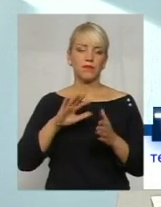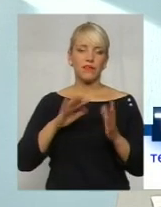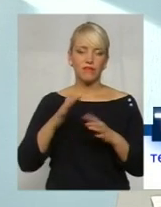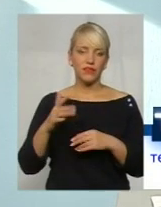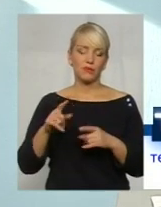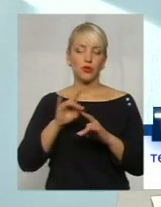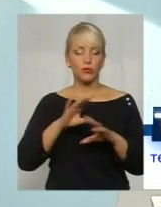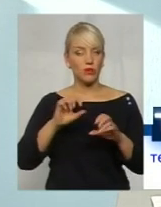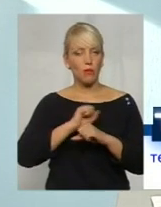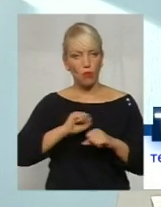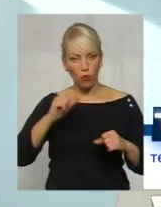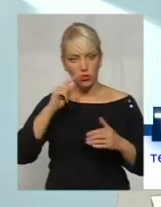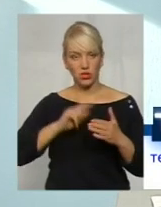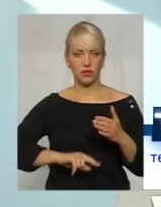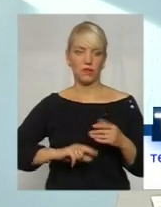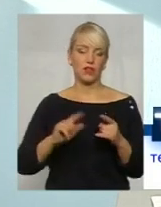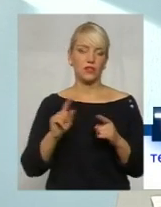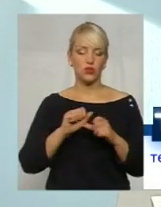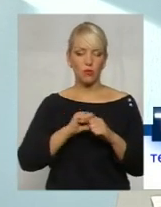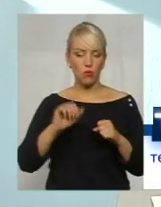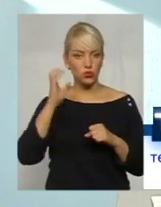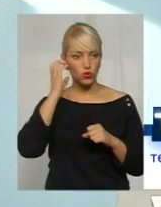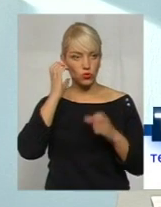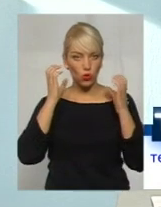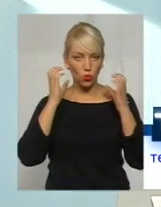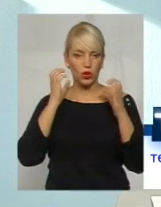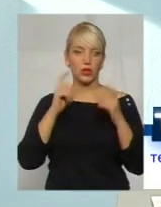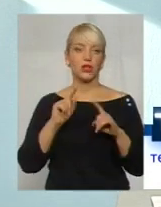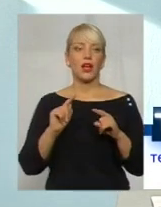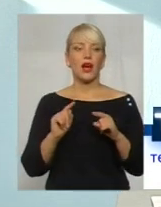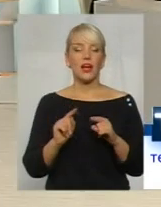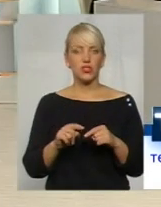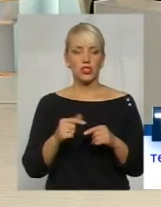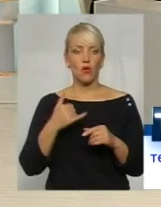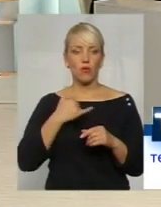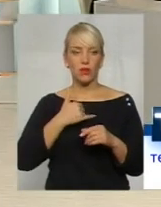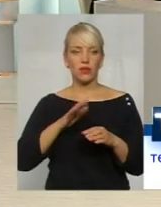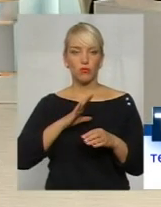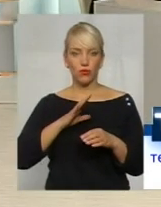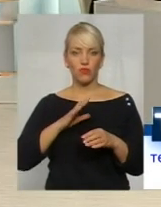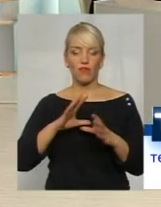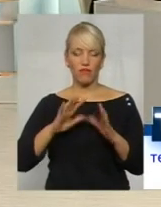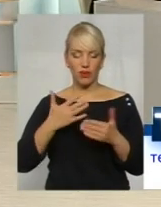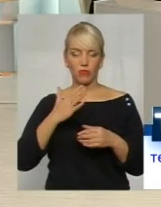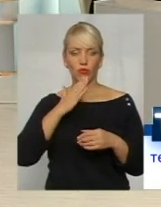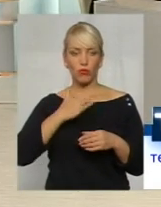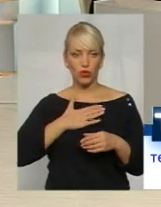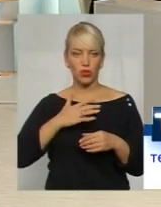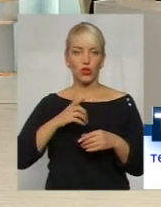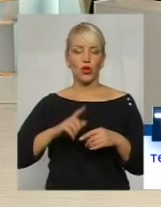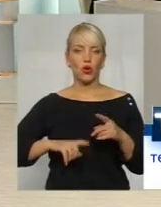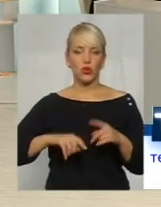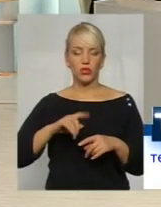не можна довіряти, що не можна слухати. Адже, навіть у мене був випадок в моїй родині, коли до моєї тещі